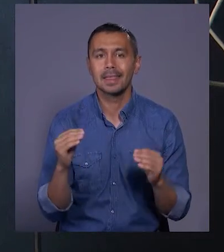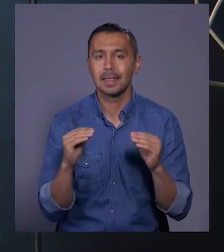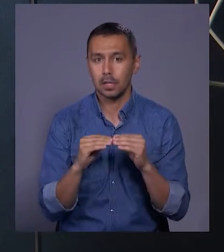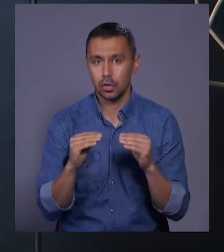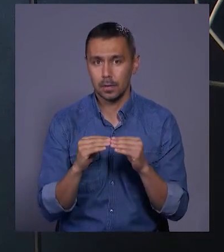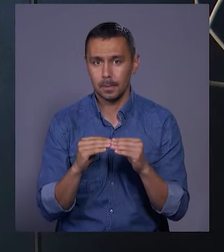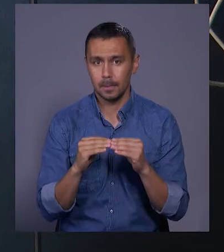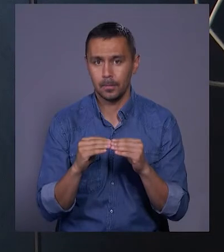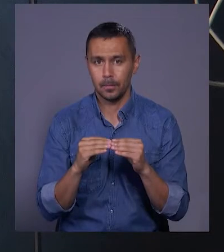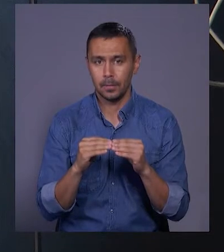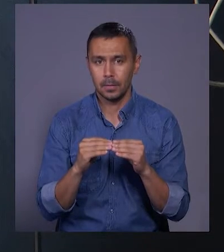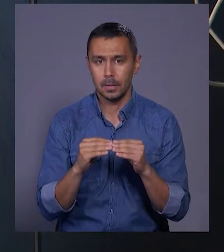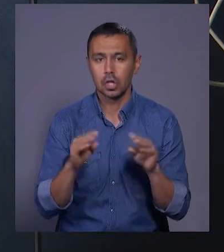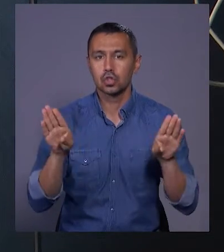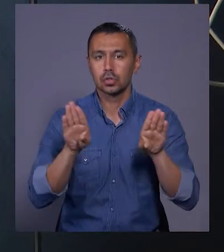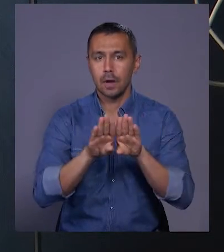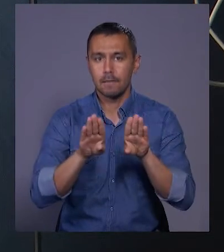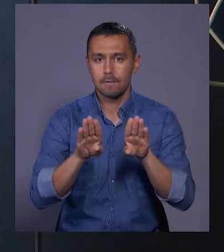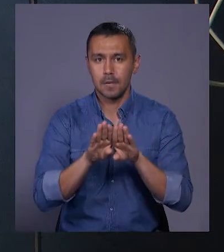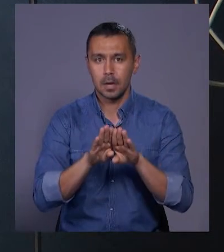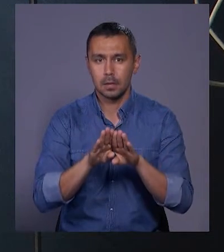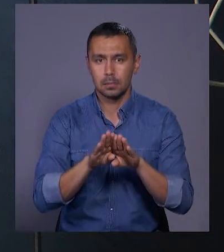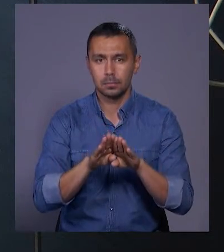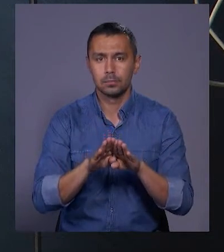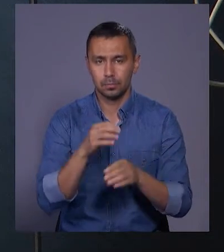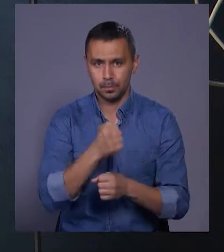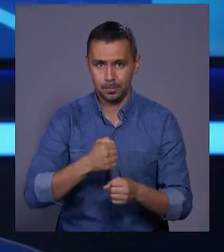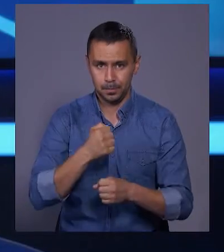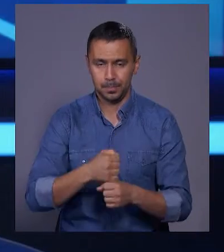шаф в роботі.